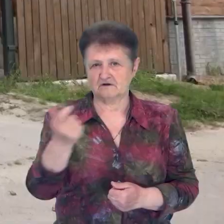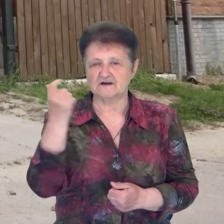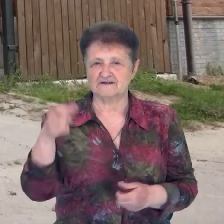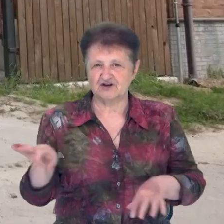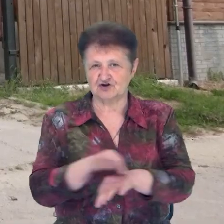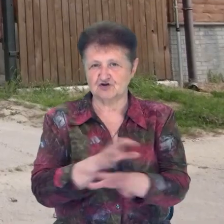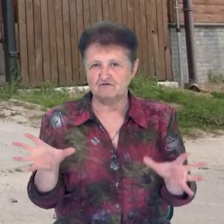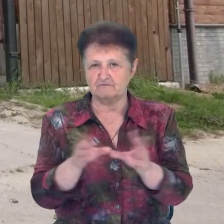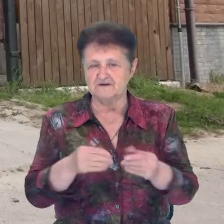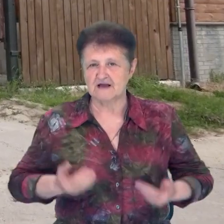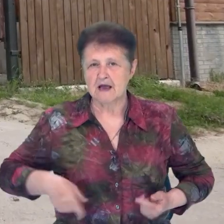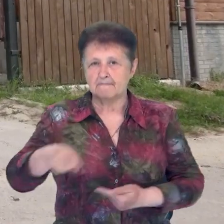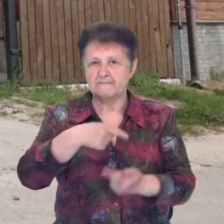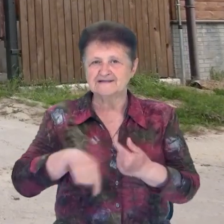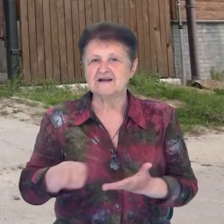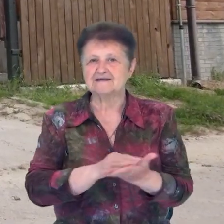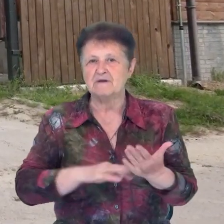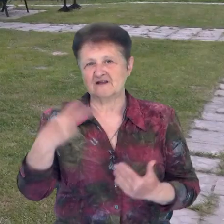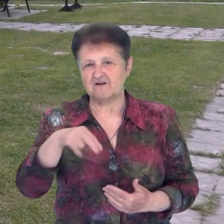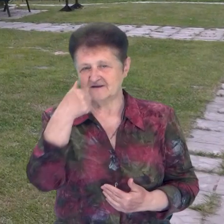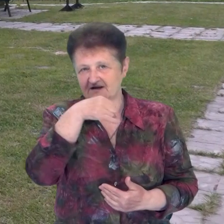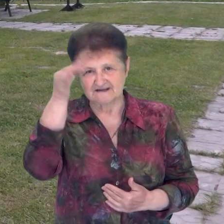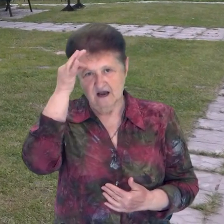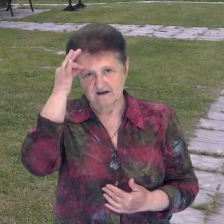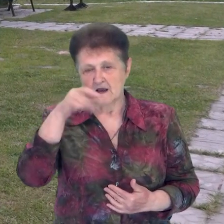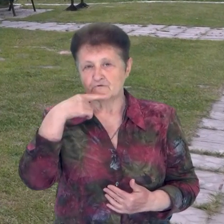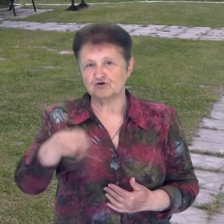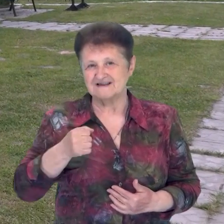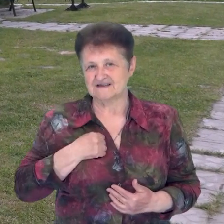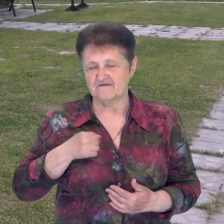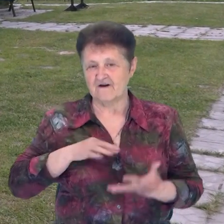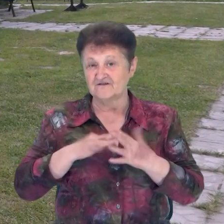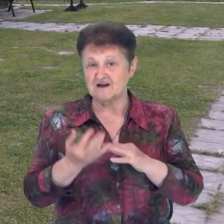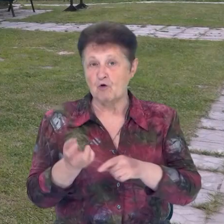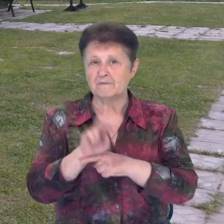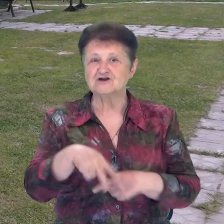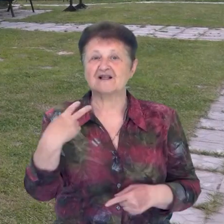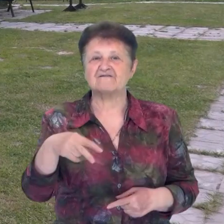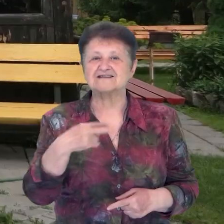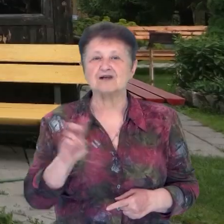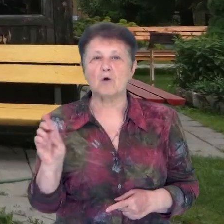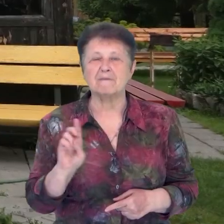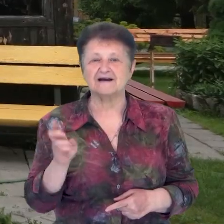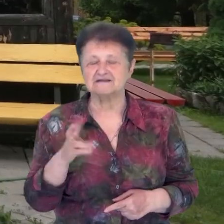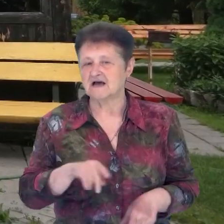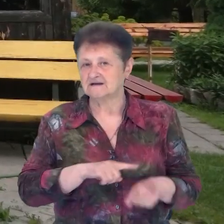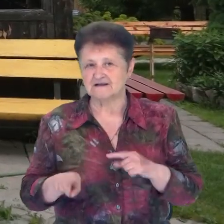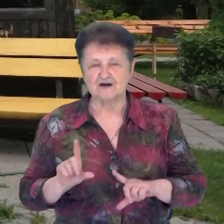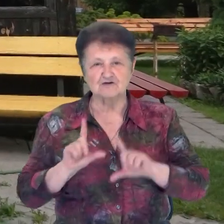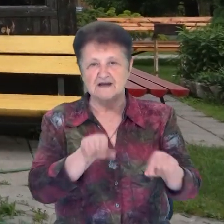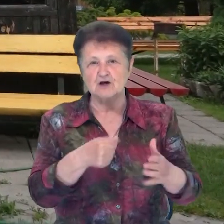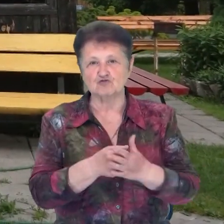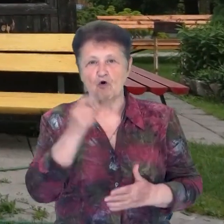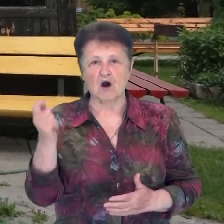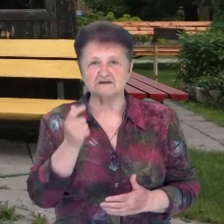з дружиною. Бізнесом займається 20 років. Згадує, російські військові у село прийшли 20 березня. Одразу заїхали до